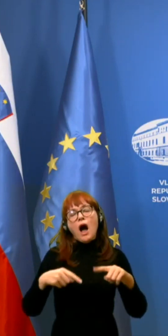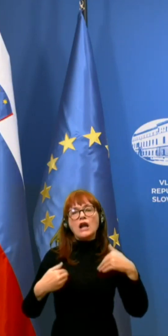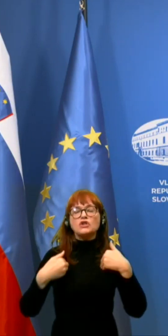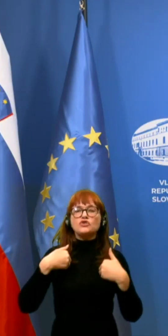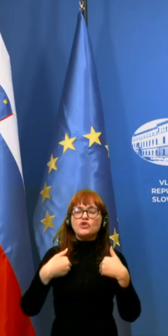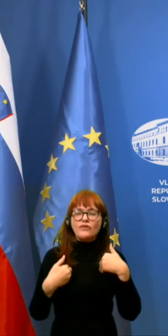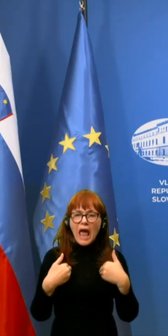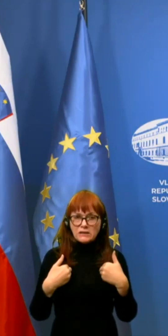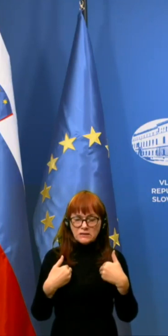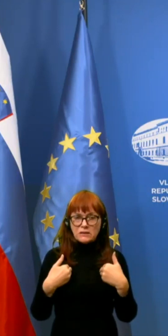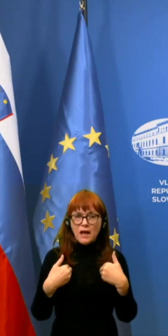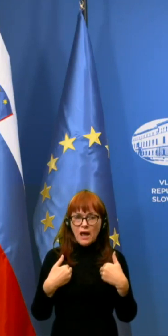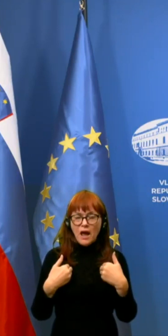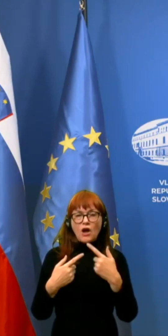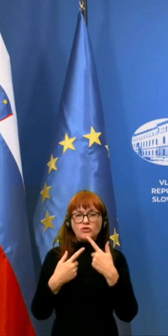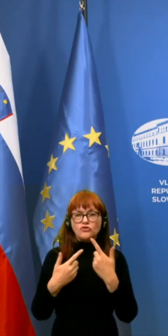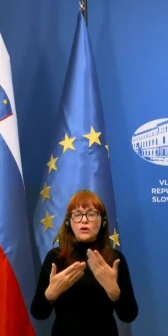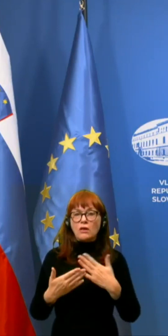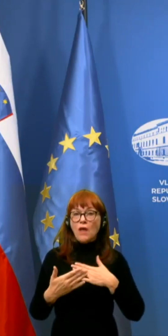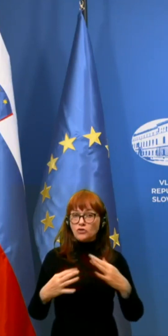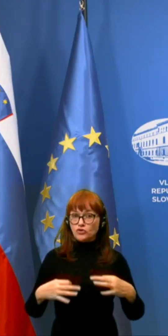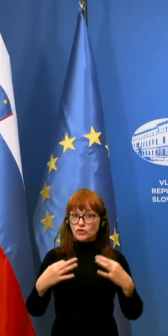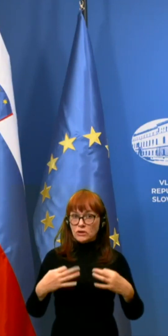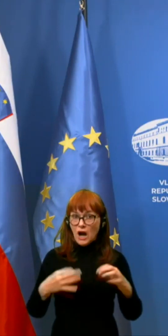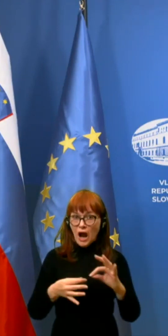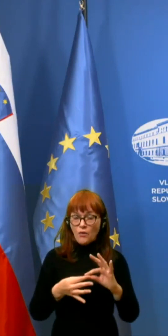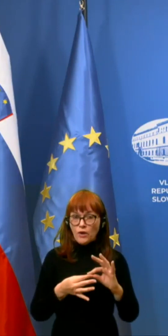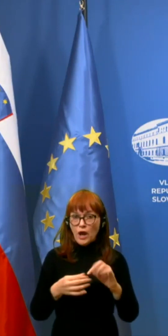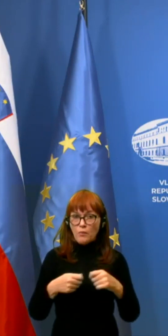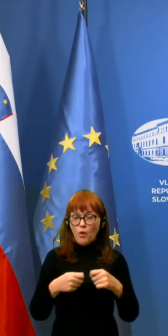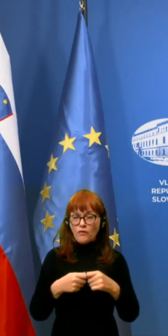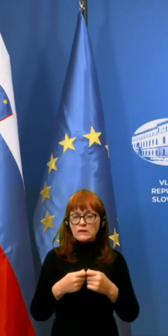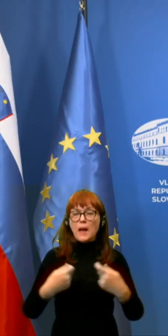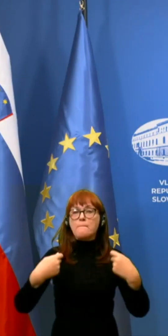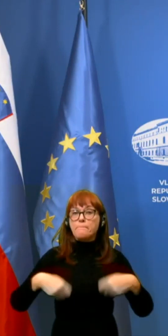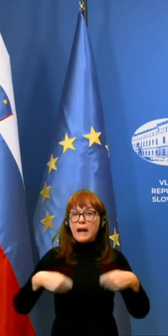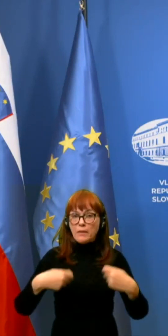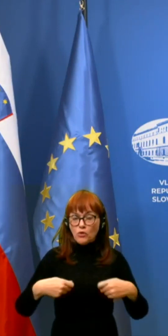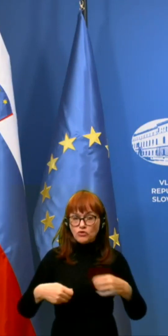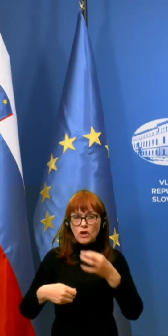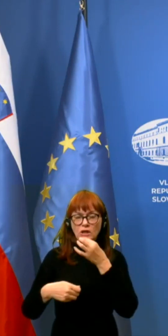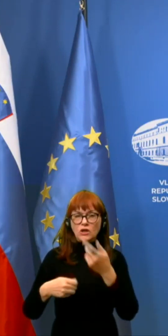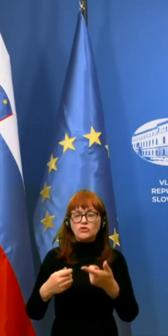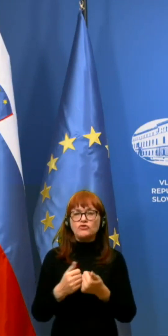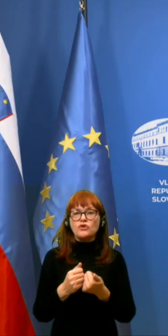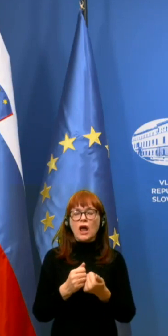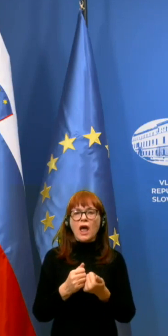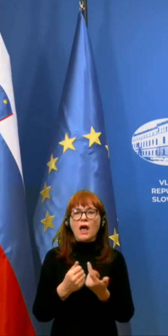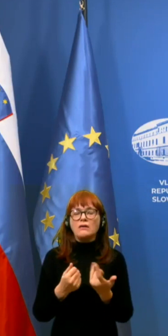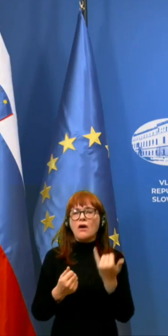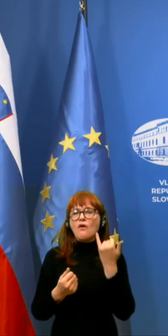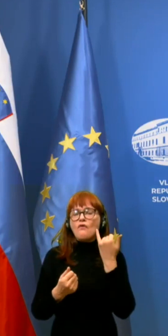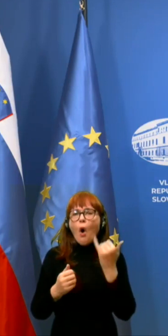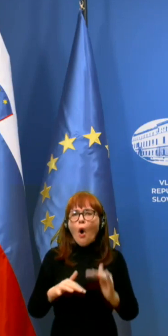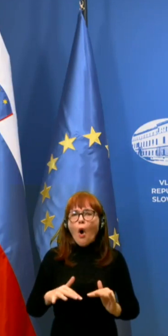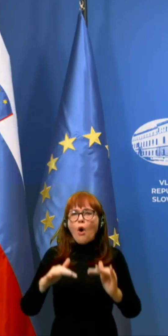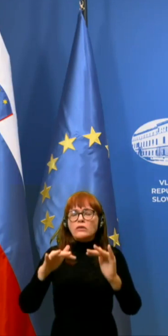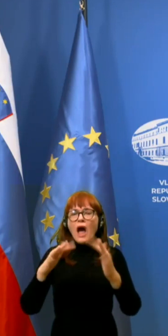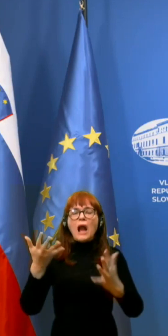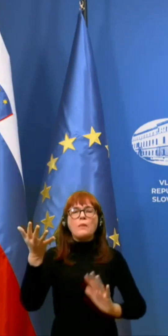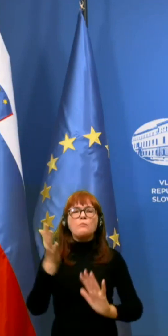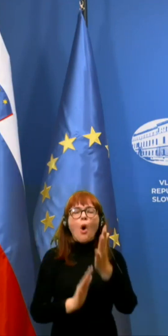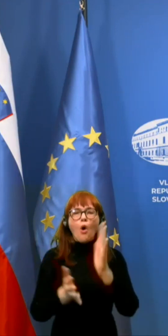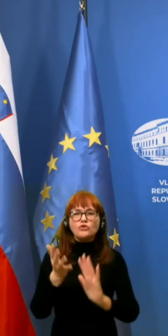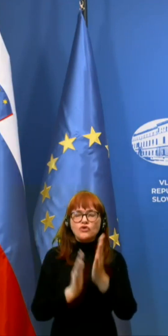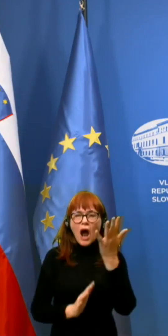življenjske, torej, če gre za znaše zdravje, bodi si za premoženske, če gre za izlive vode ali pa požar ali